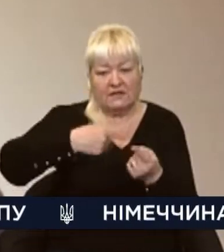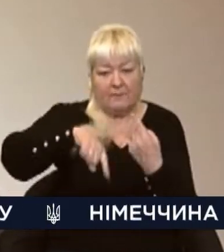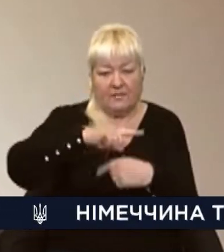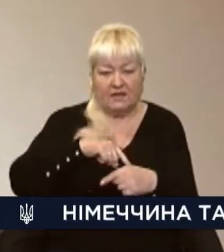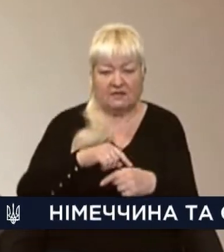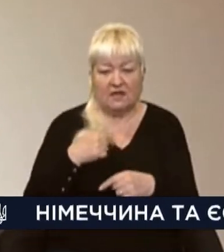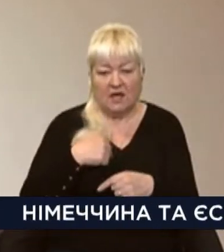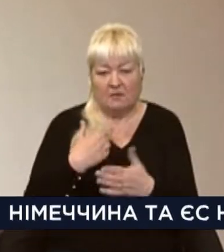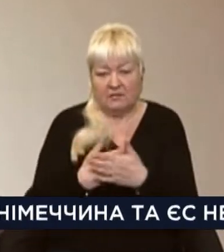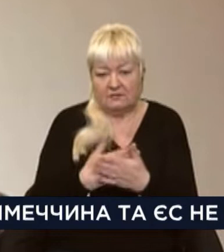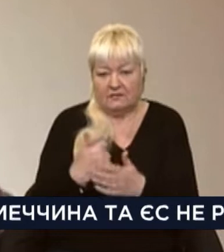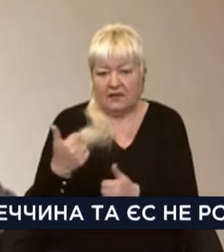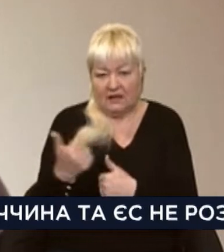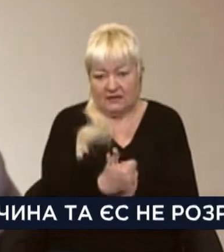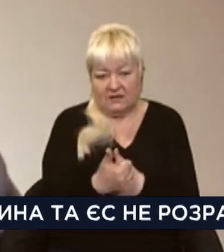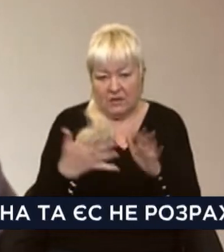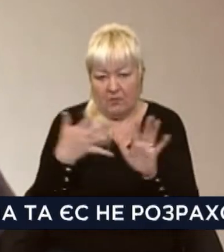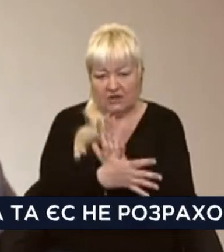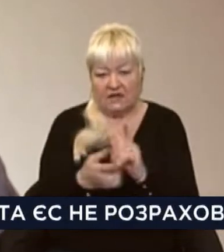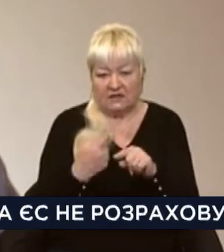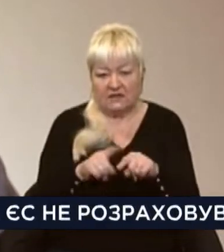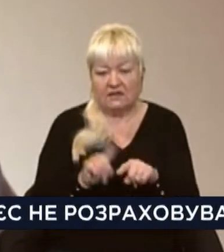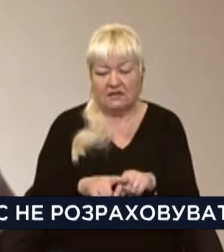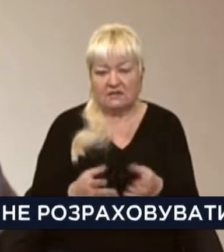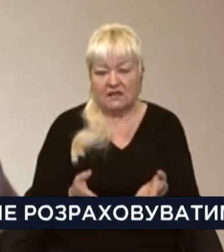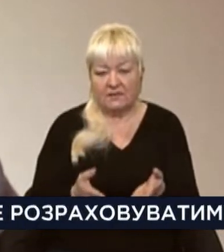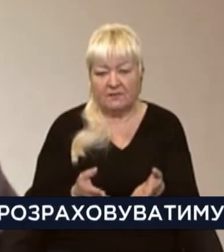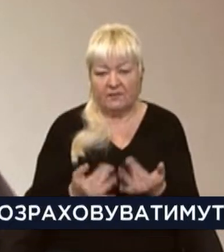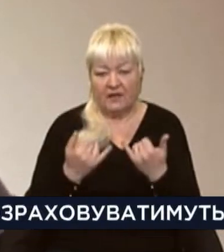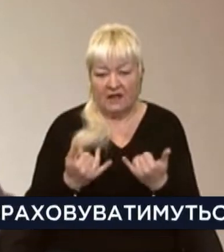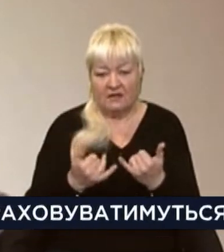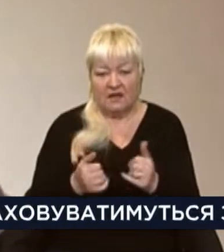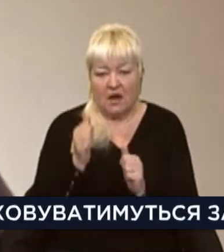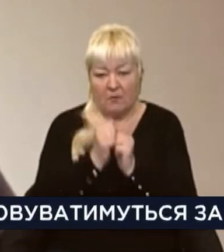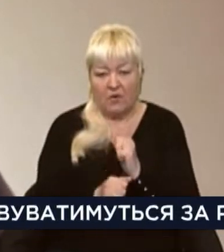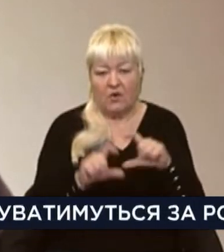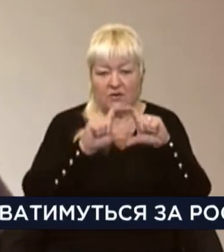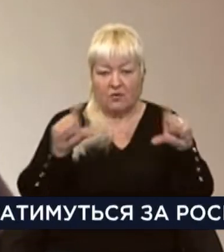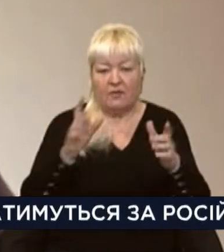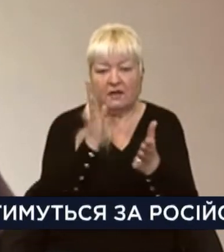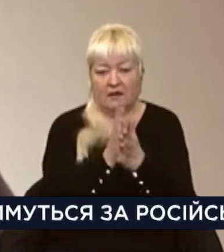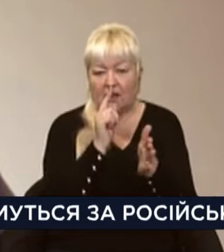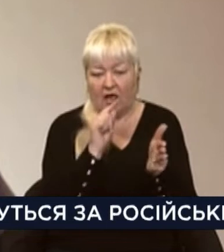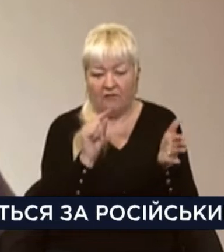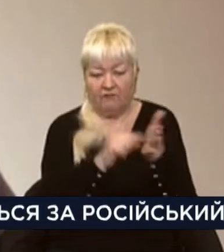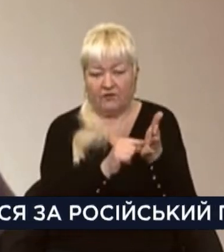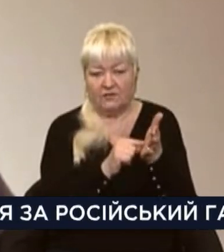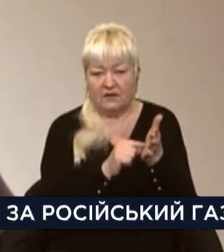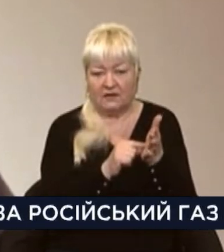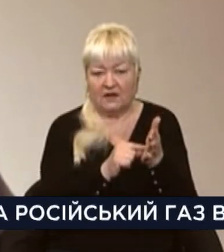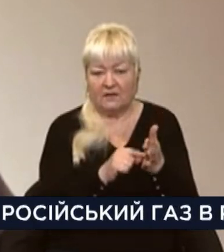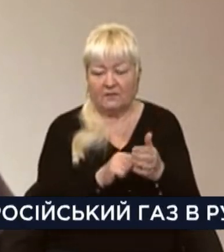десь тиждень потратили на це, але зараз по кожній компанії є відмітка. І